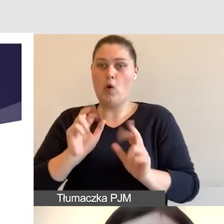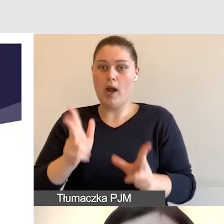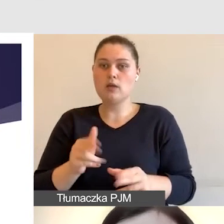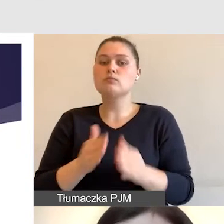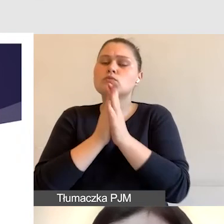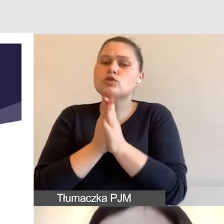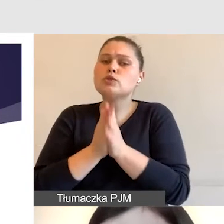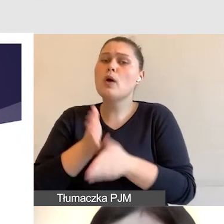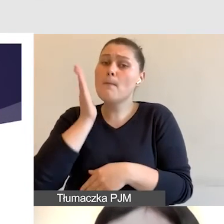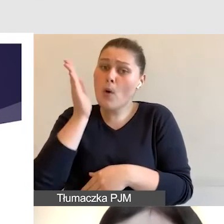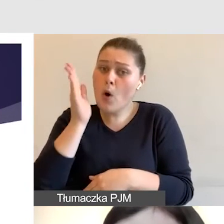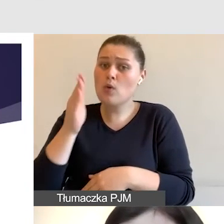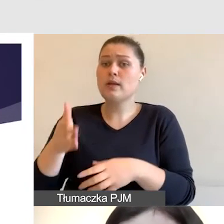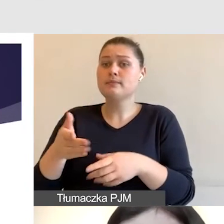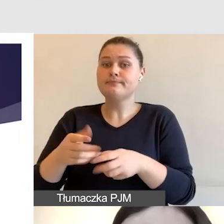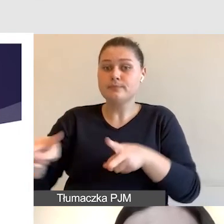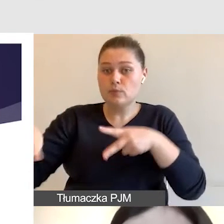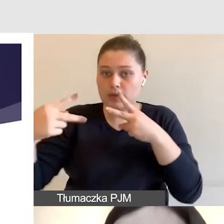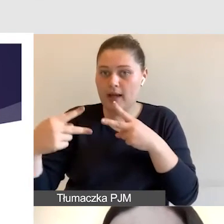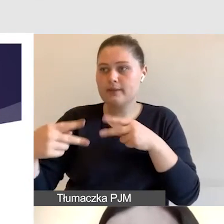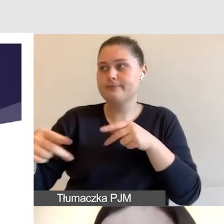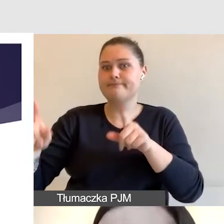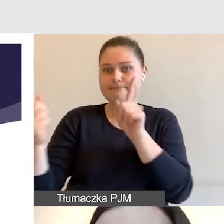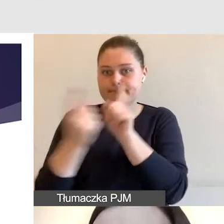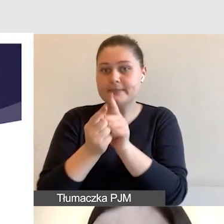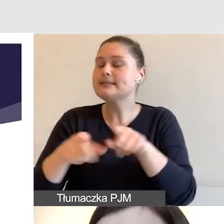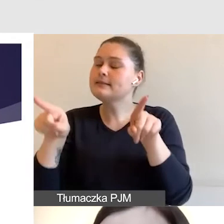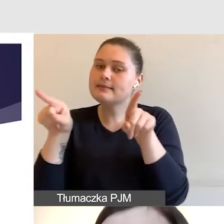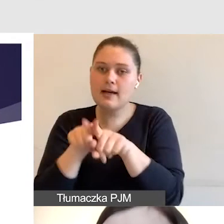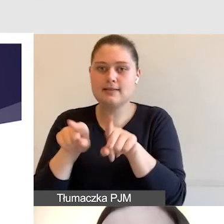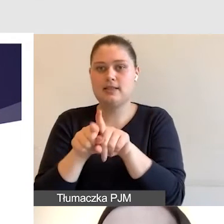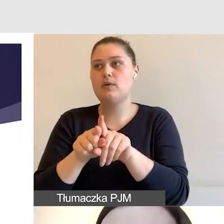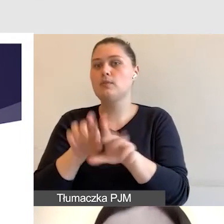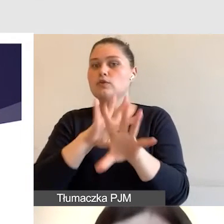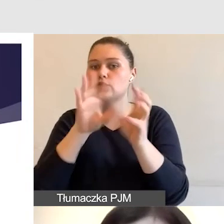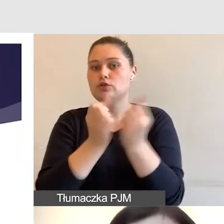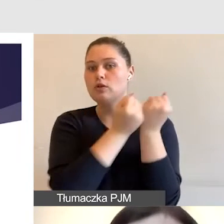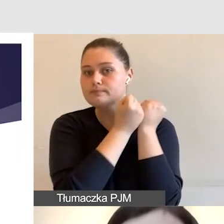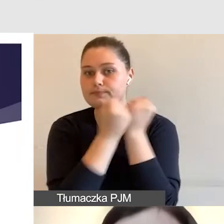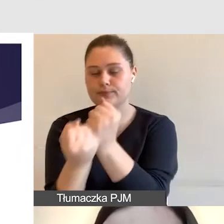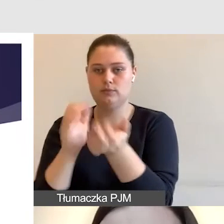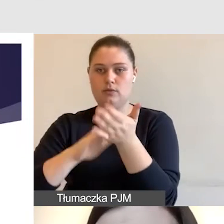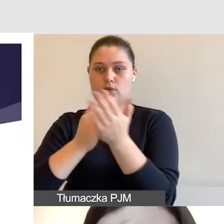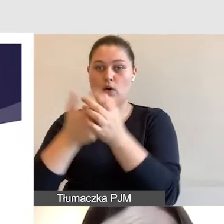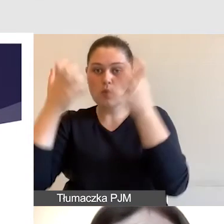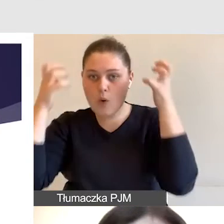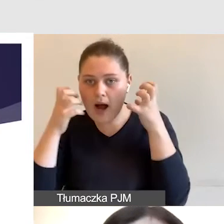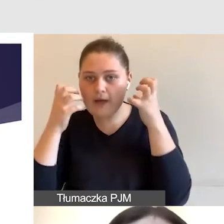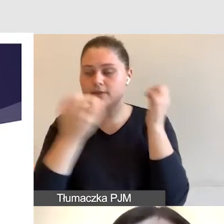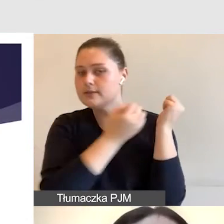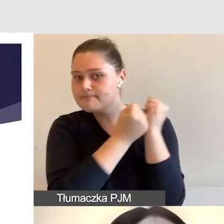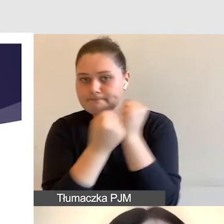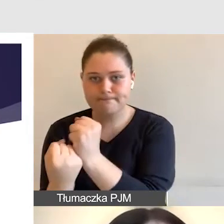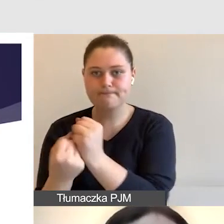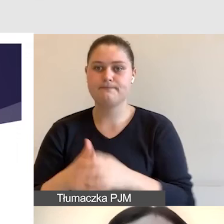że po zlekceważeniu próby nawet najbardziej doświadczeni mogą mieć jakieś drobne